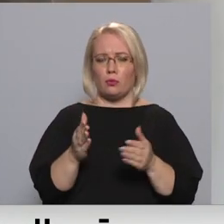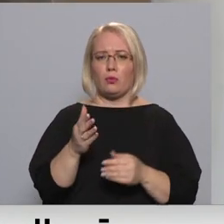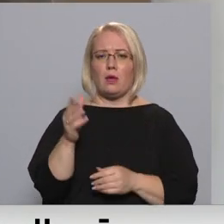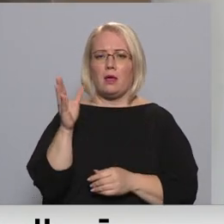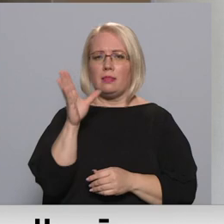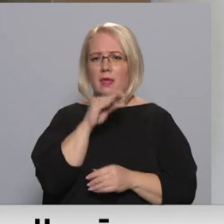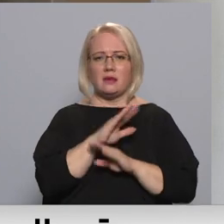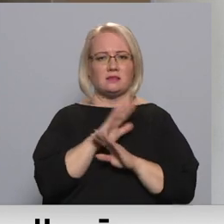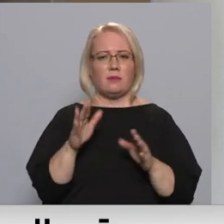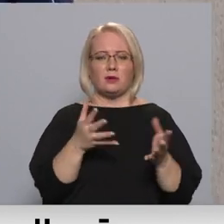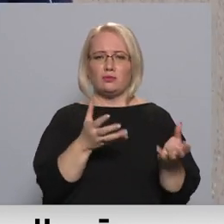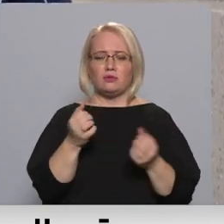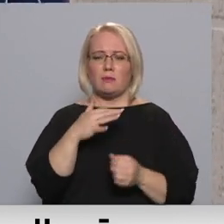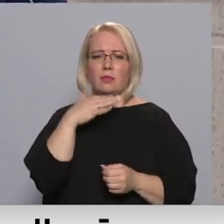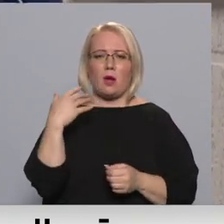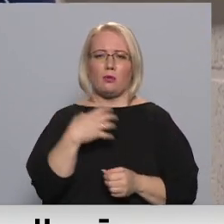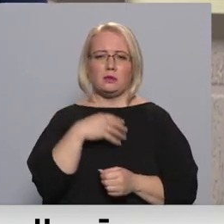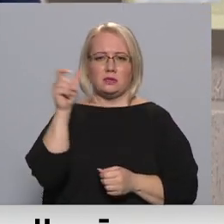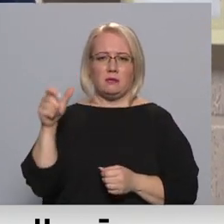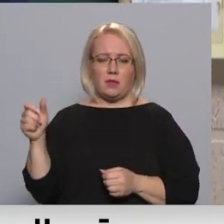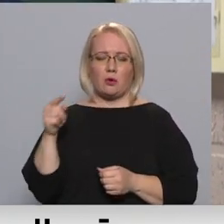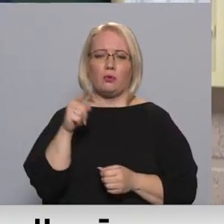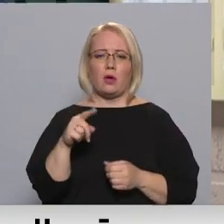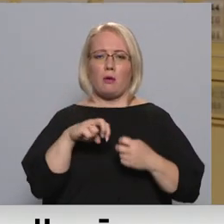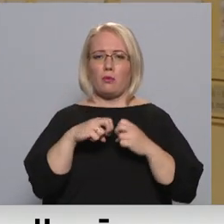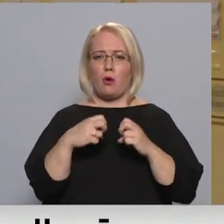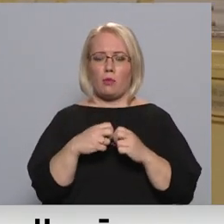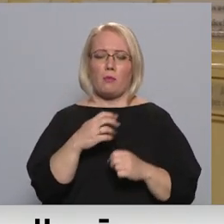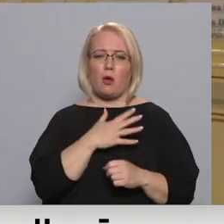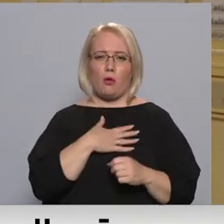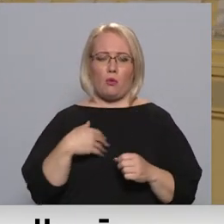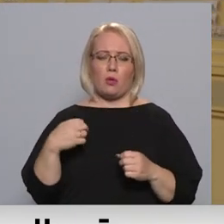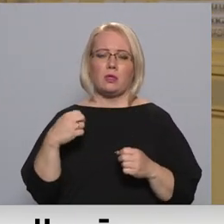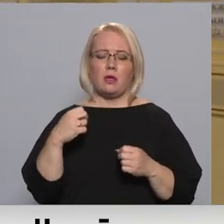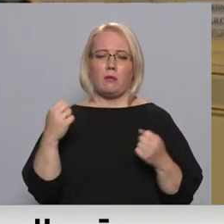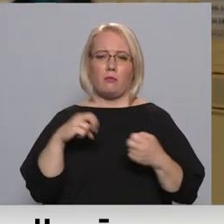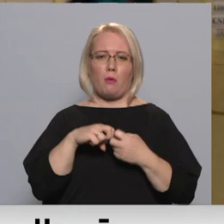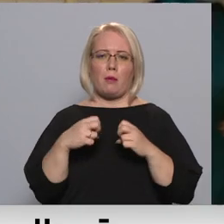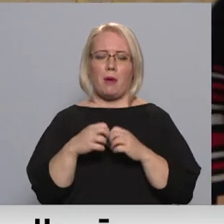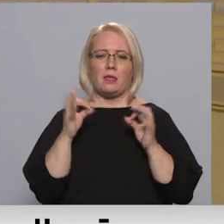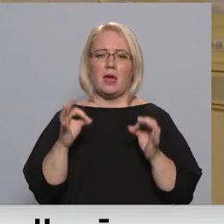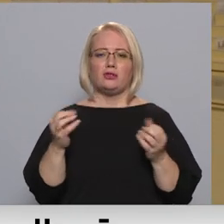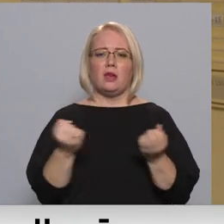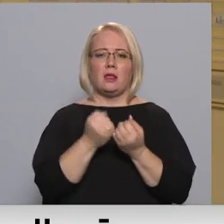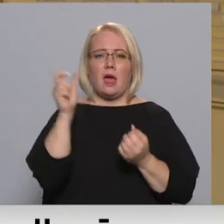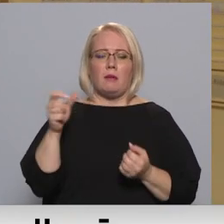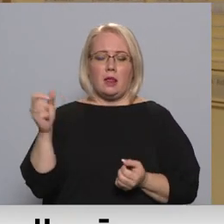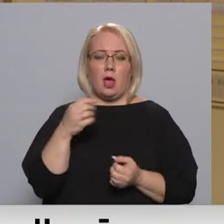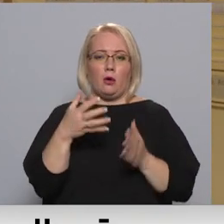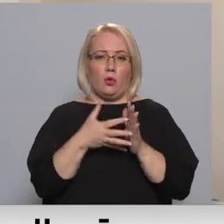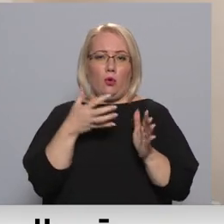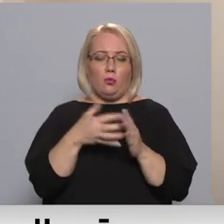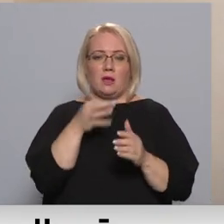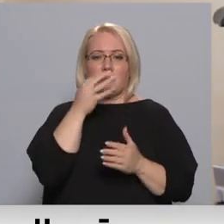nespēs uzņemt daudz slimnieku. Un šī problēma ir dramatisks ārstniecis kā personāla trūkums. Kā apgalvo Krāslovas